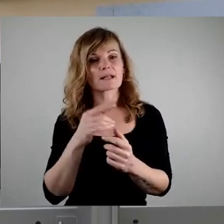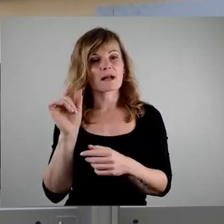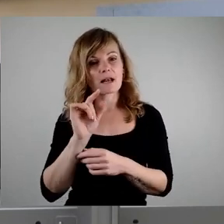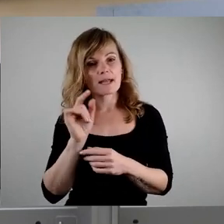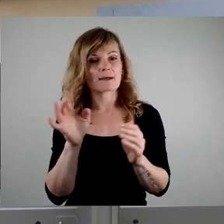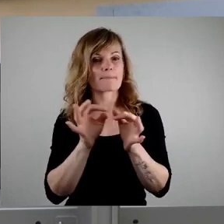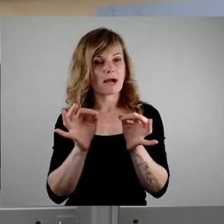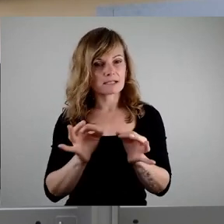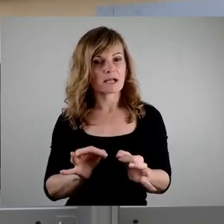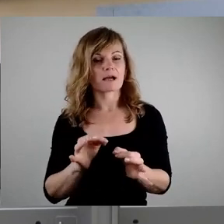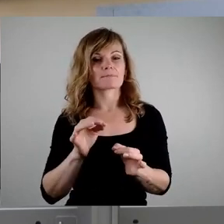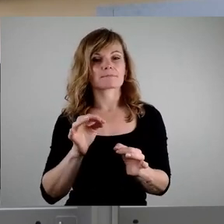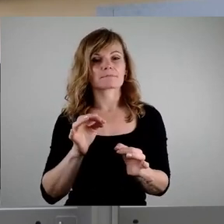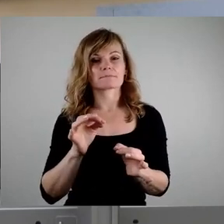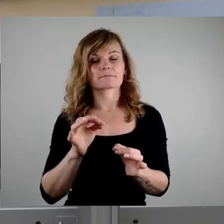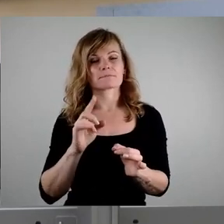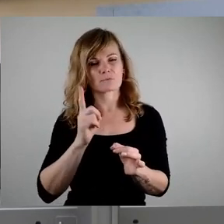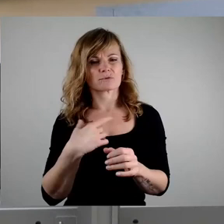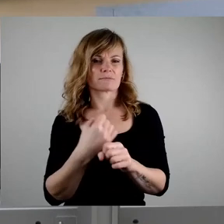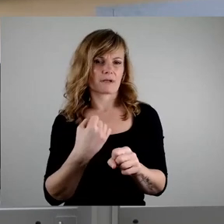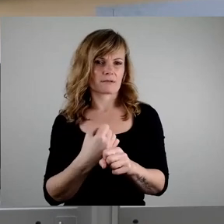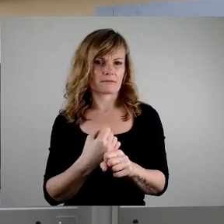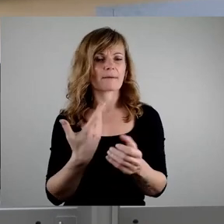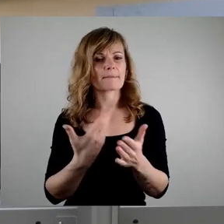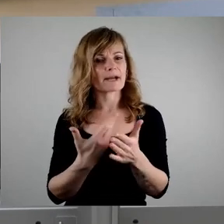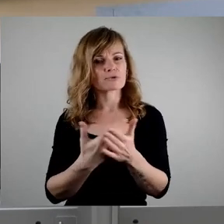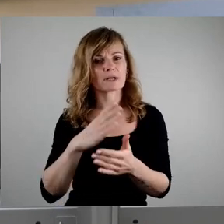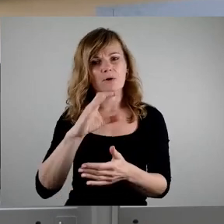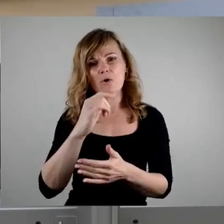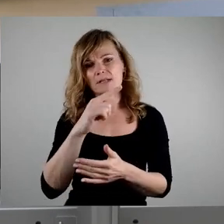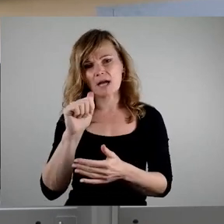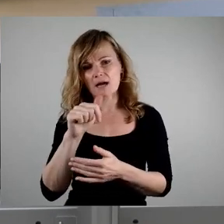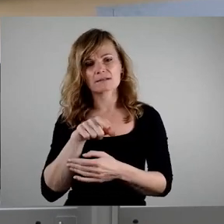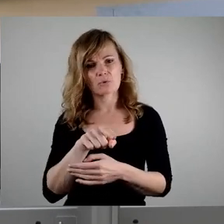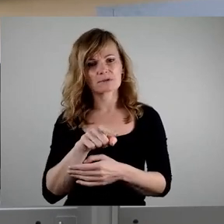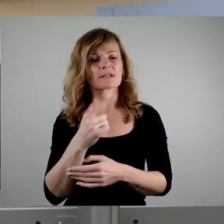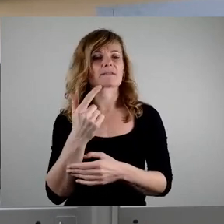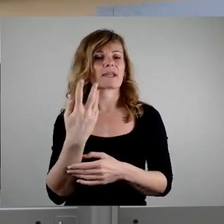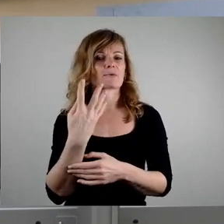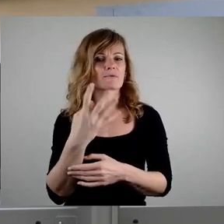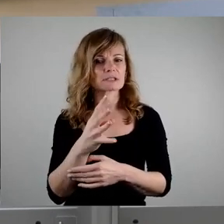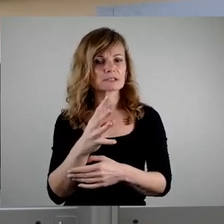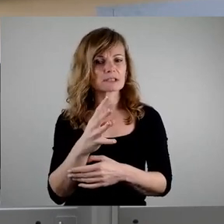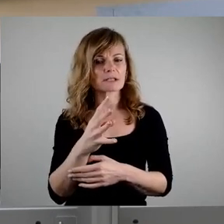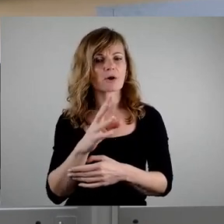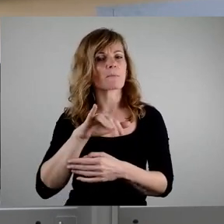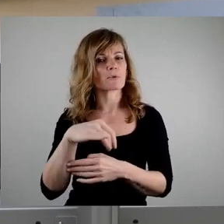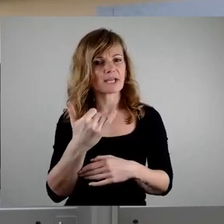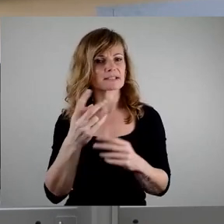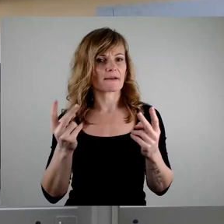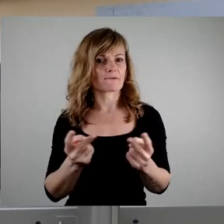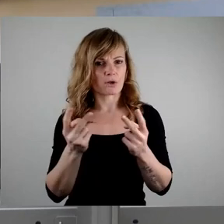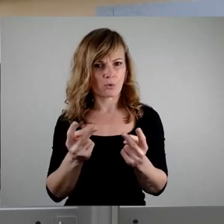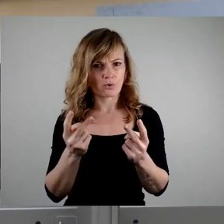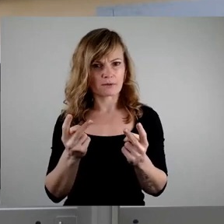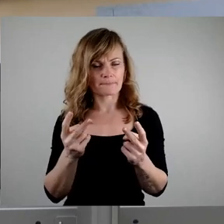die durchgeführt werden. Im Stadtbezirk Kota im vergangenen Jahr 42 Projektförderungen mit einer